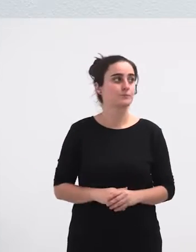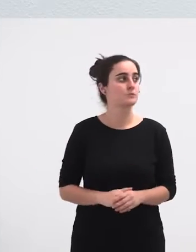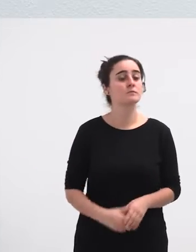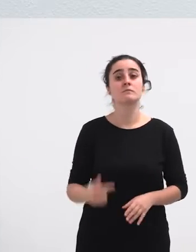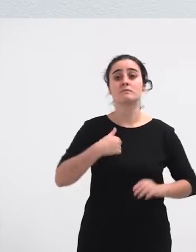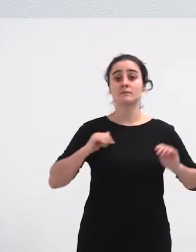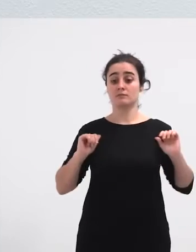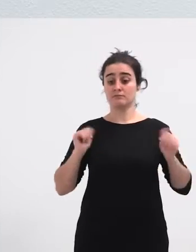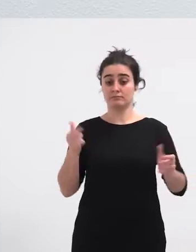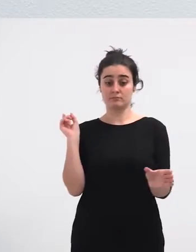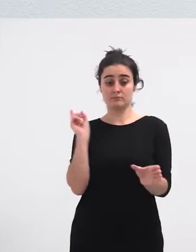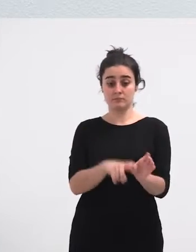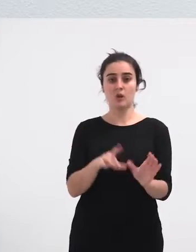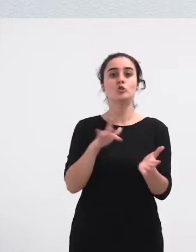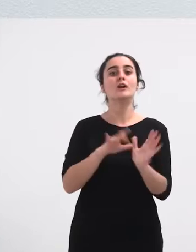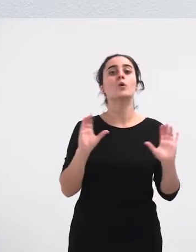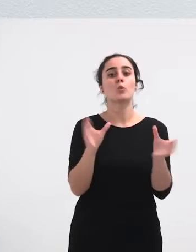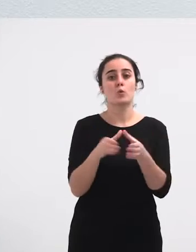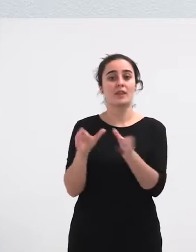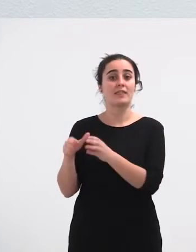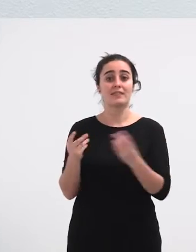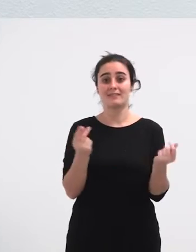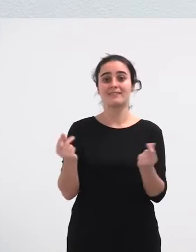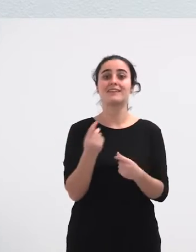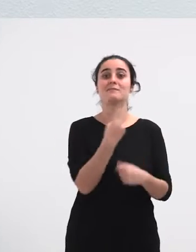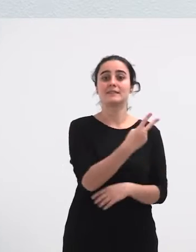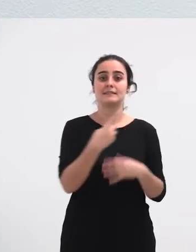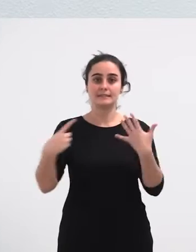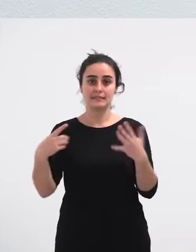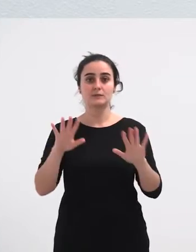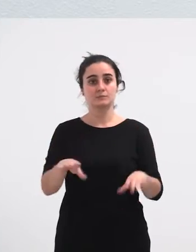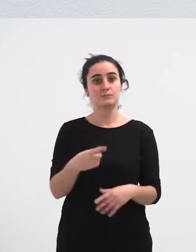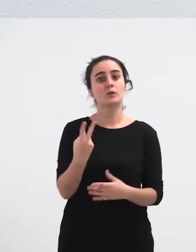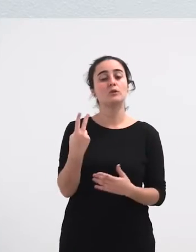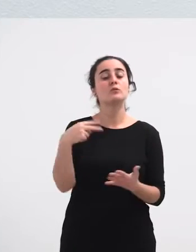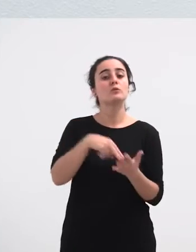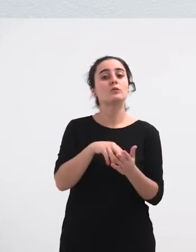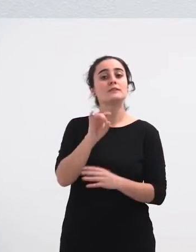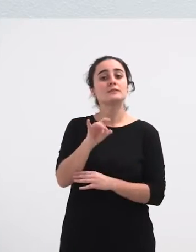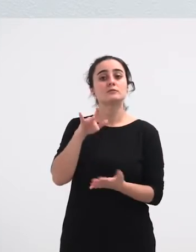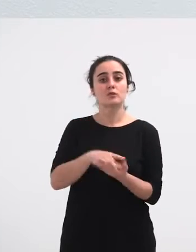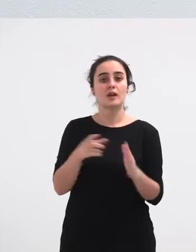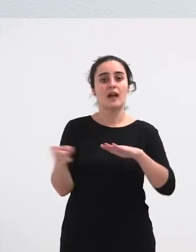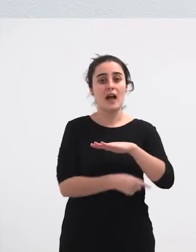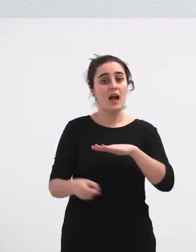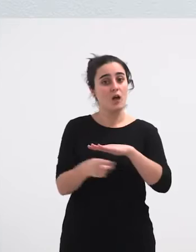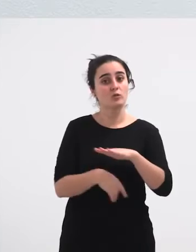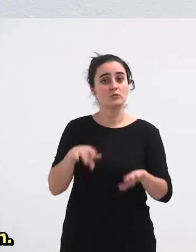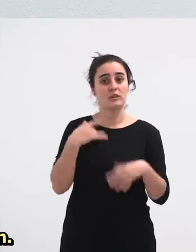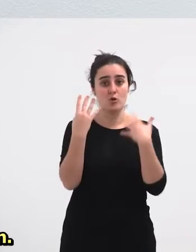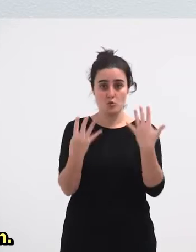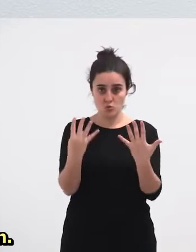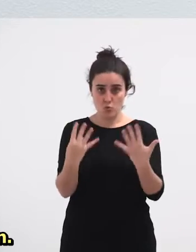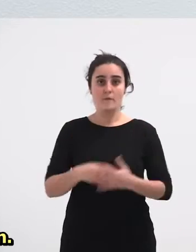sartu nintxenean, hogeita zei kuadrilla ziren, baina 2018ko agustuaren bederatxian